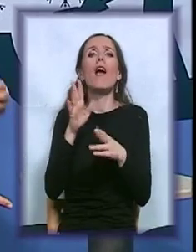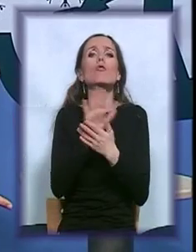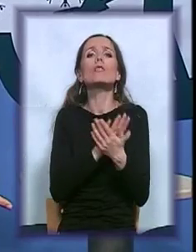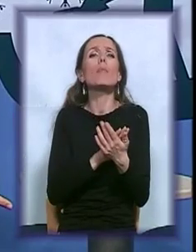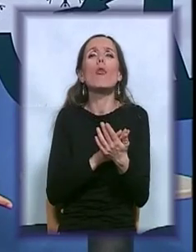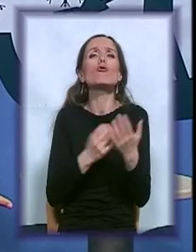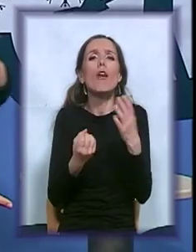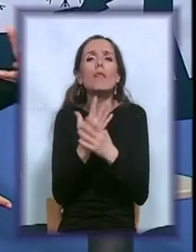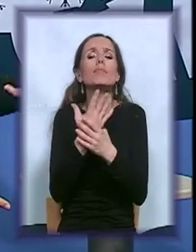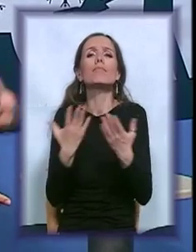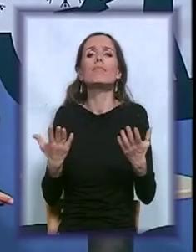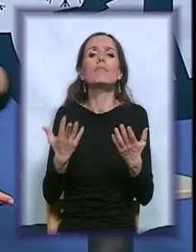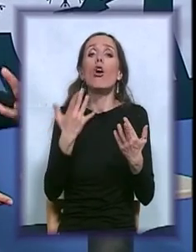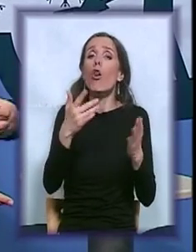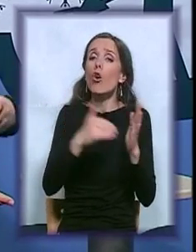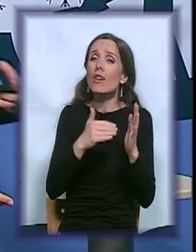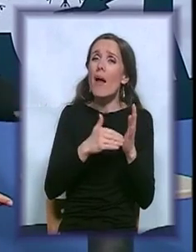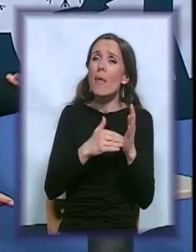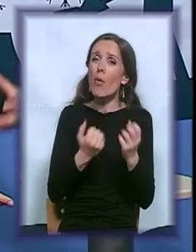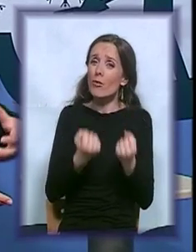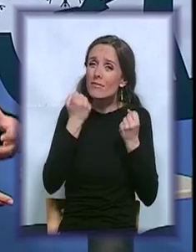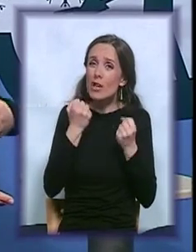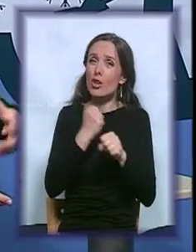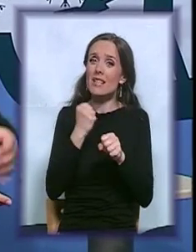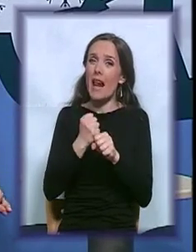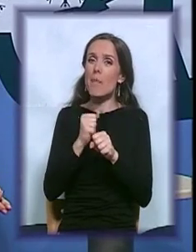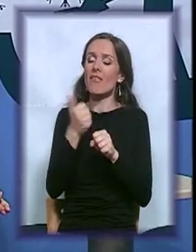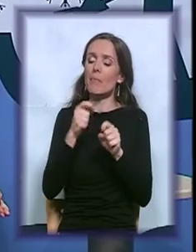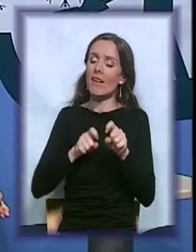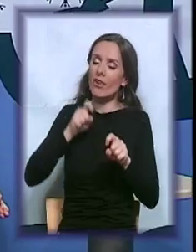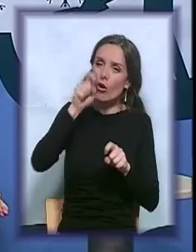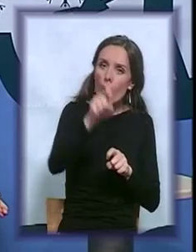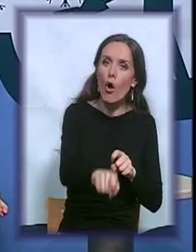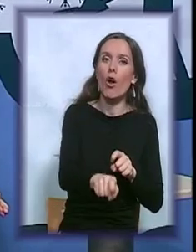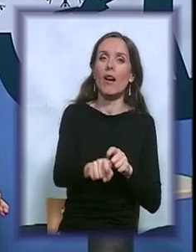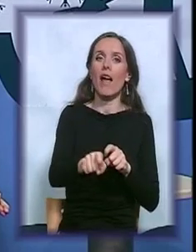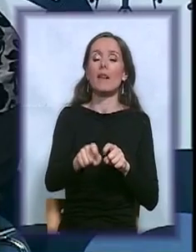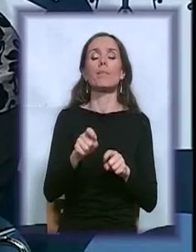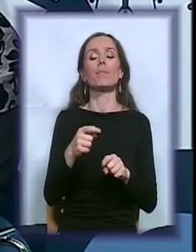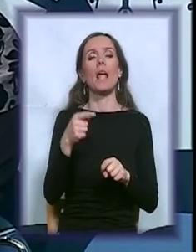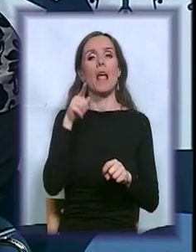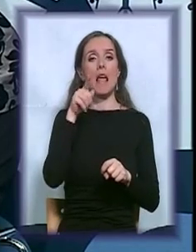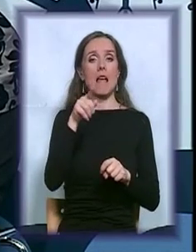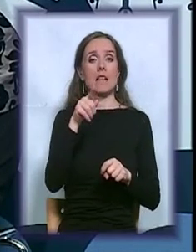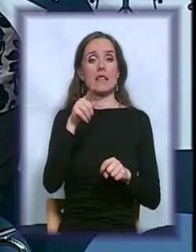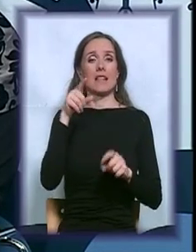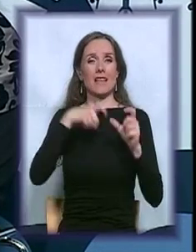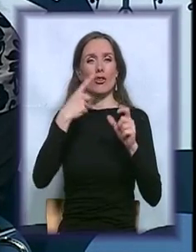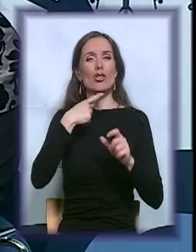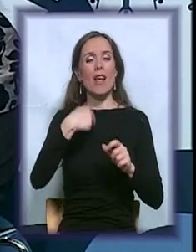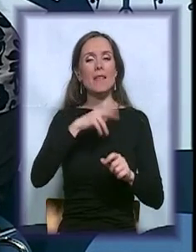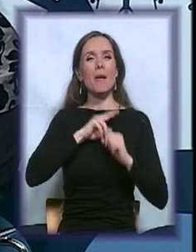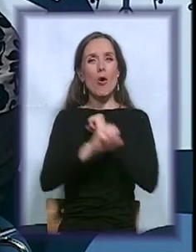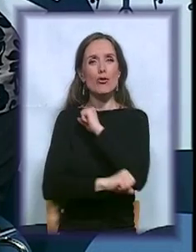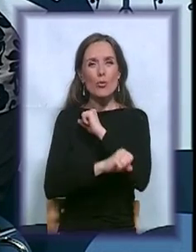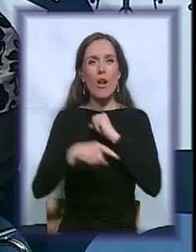priču. Koliko je tu trebalo napraviti taj prvi korak posle celog stanja i svega da pošlite da se morite? sam kao student imala ulceroznikolitic koji je